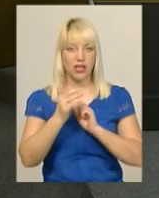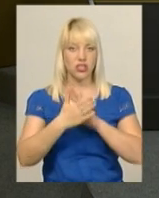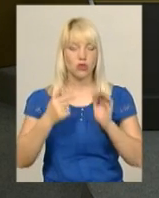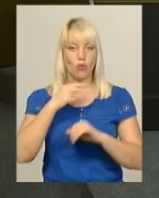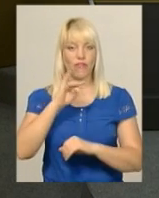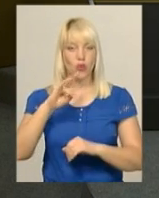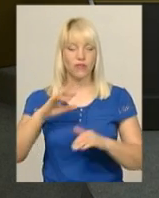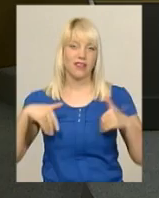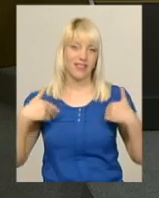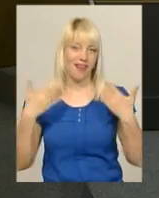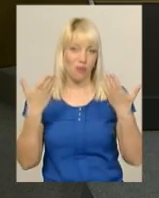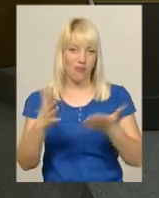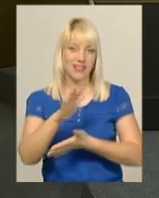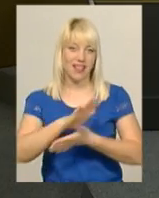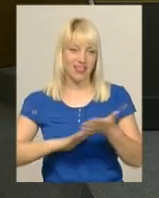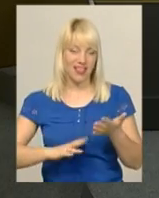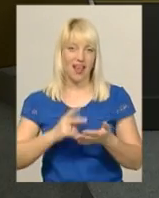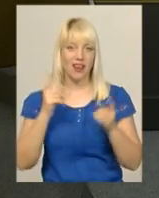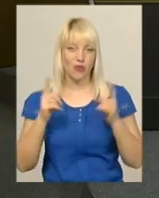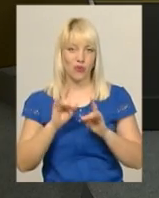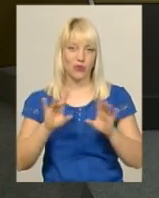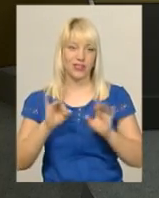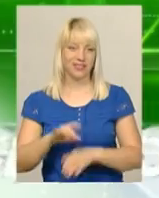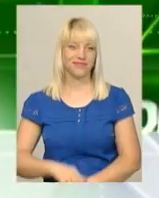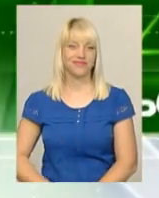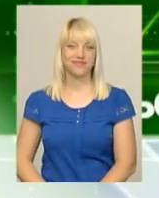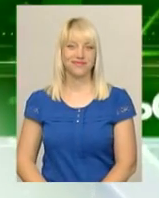Вітаємо вас далі у програмі «Короткий огляд тем».